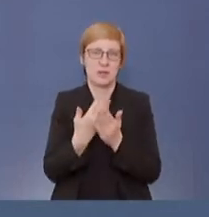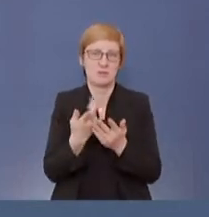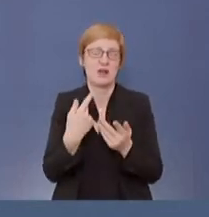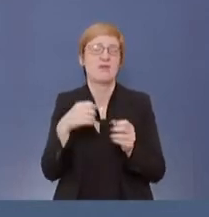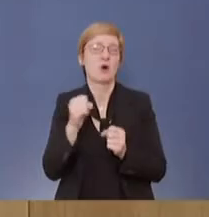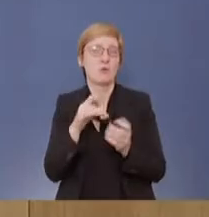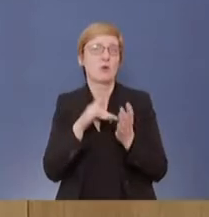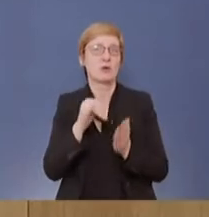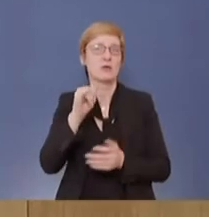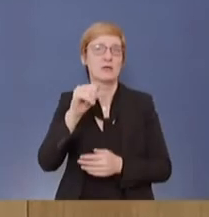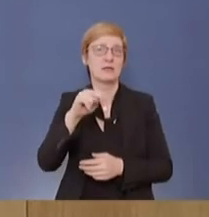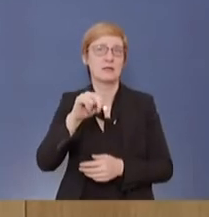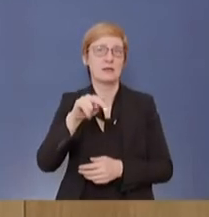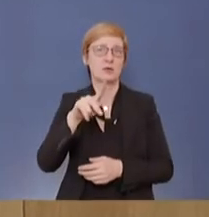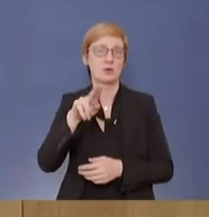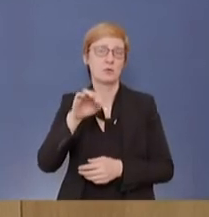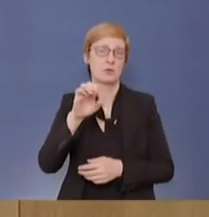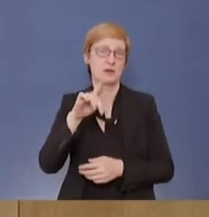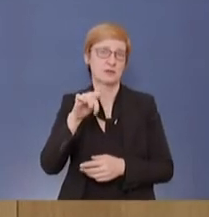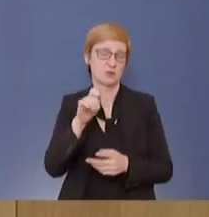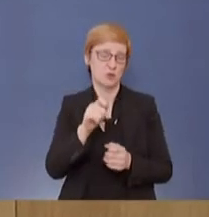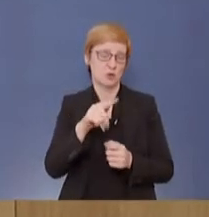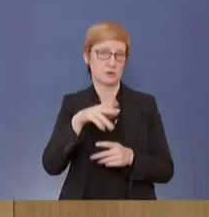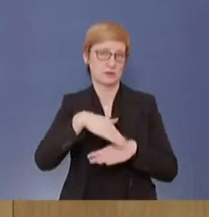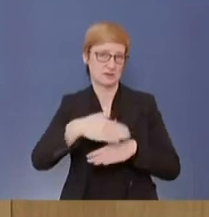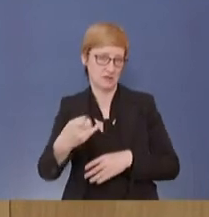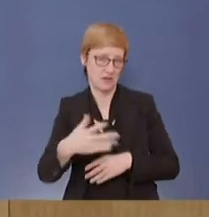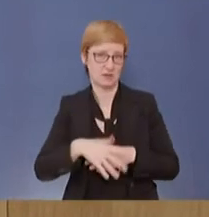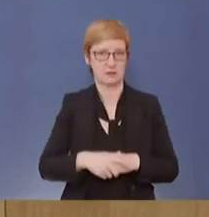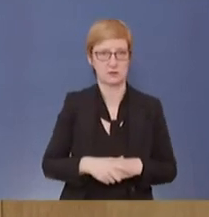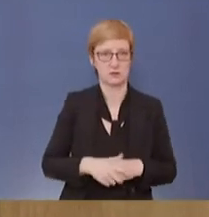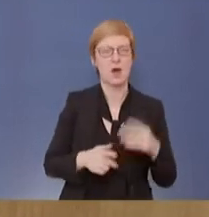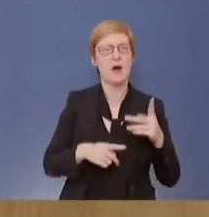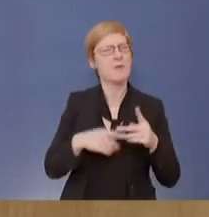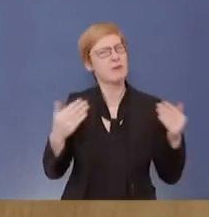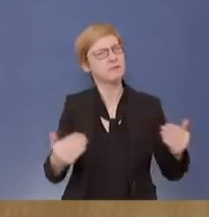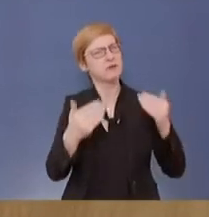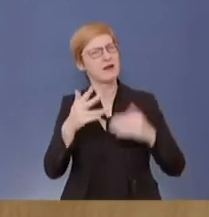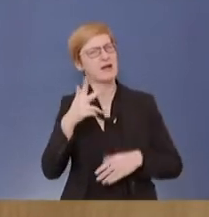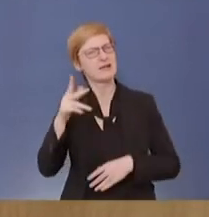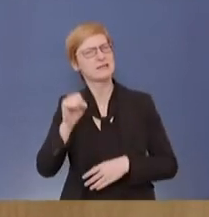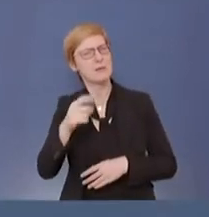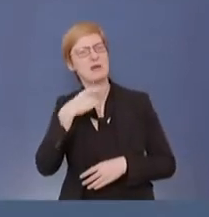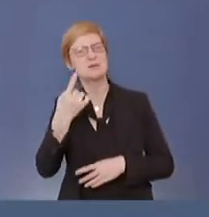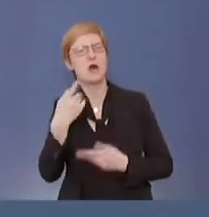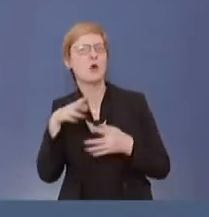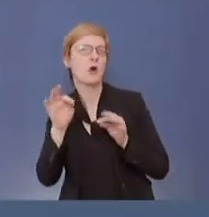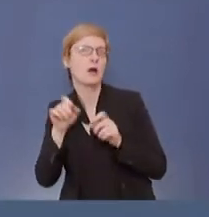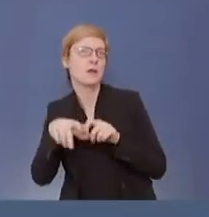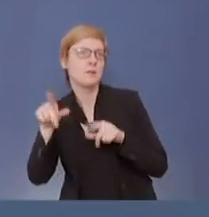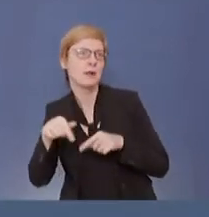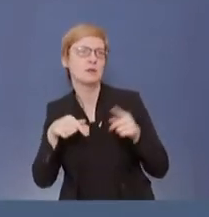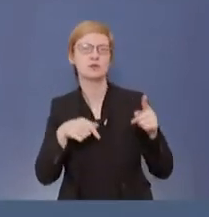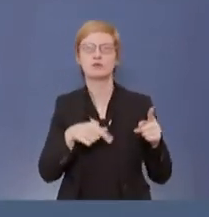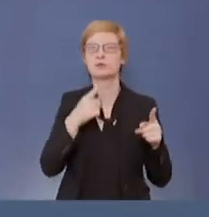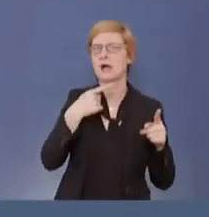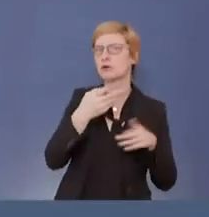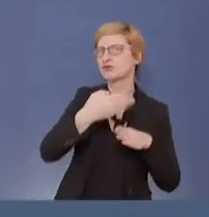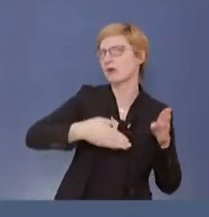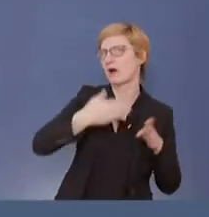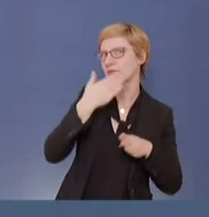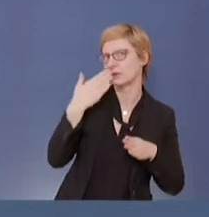Ja, aber jetzt widersprechen Sie Herrn Seibert, der hat ja gesagt, kein präzises Bild, Sie sagen keine Unschärfe. Nein, nein, nein, ich widerspreche Herrn Seibert überhaupt nicht.